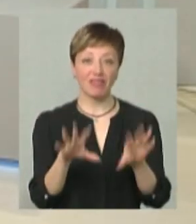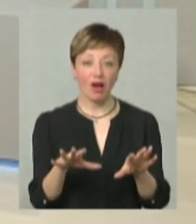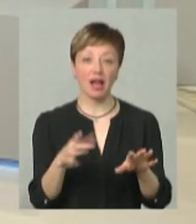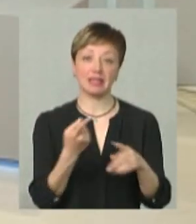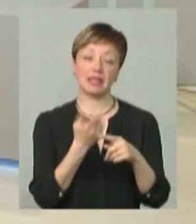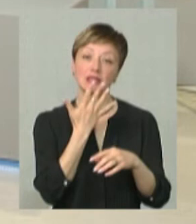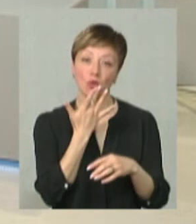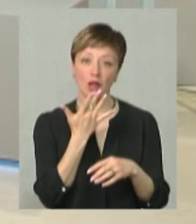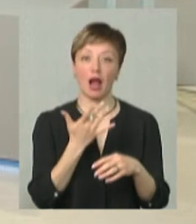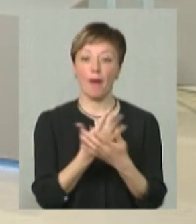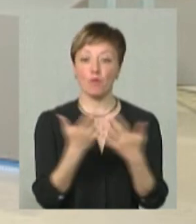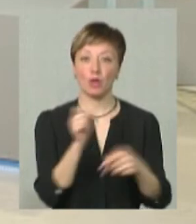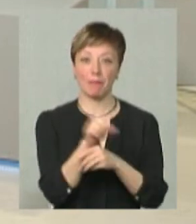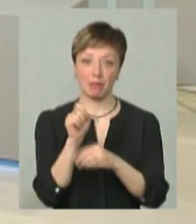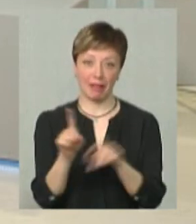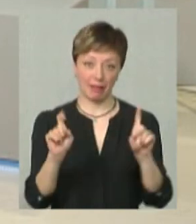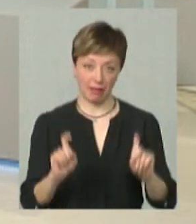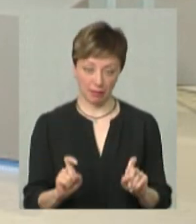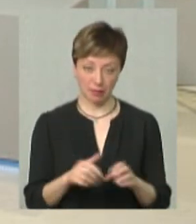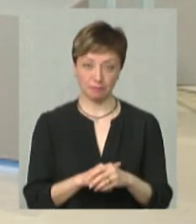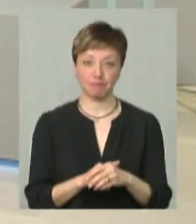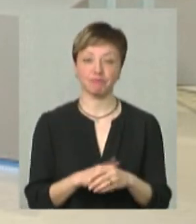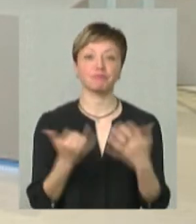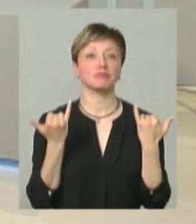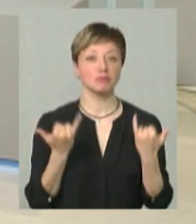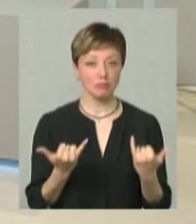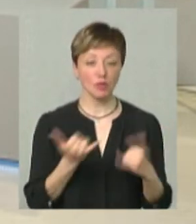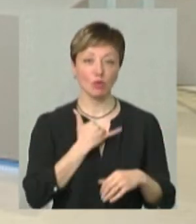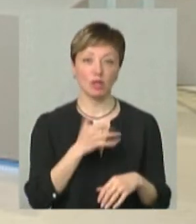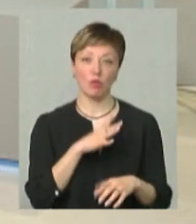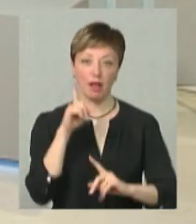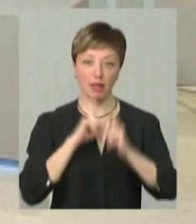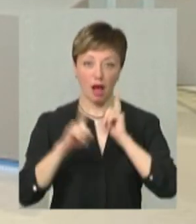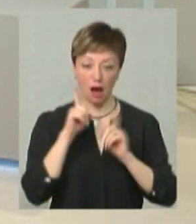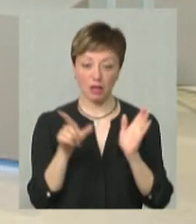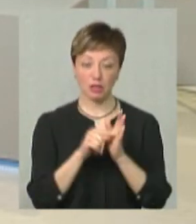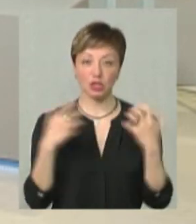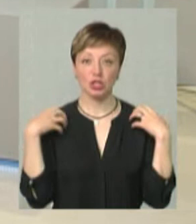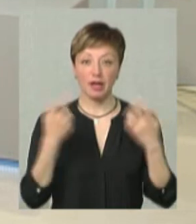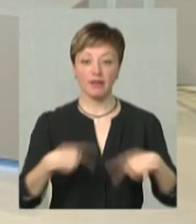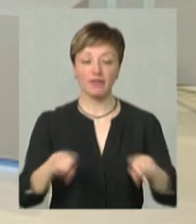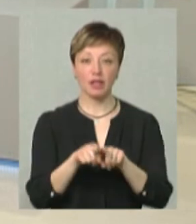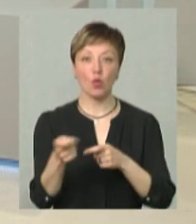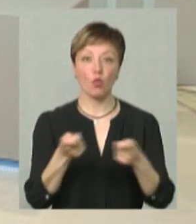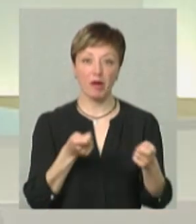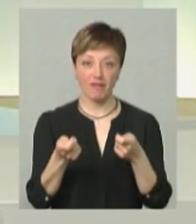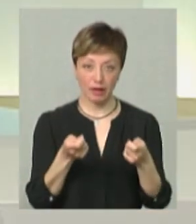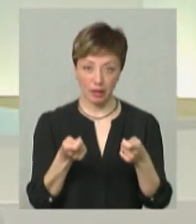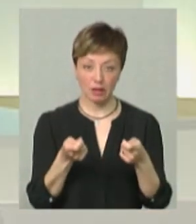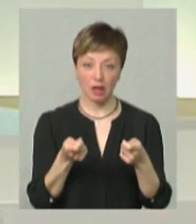національний мультипредметний тест. Сьогодні у нас була нарада з начальниками відділів управлінь,